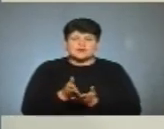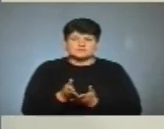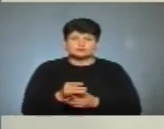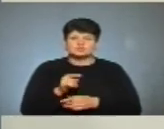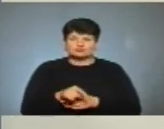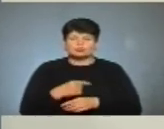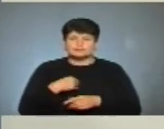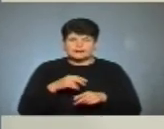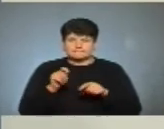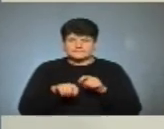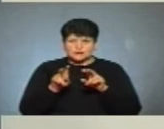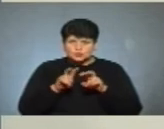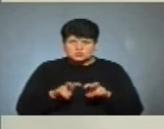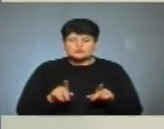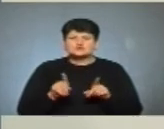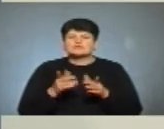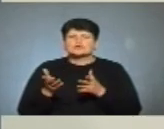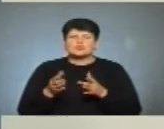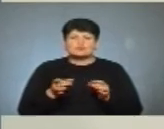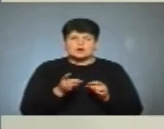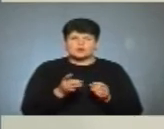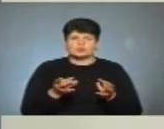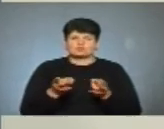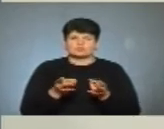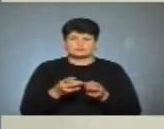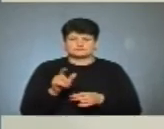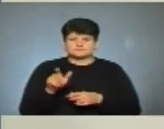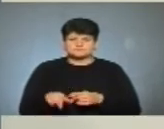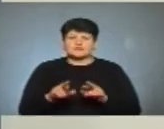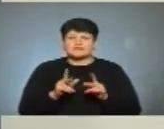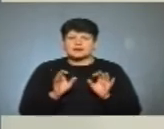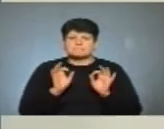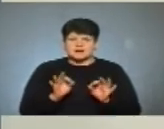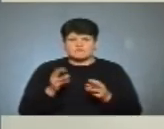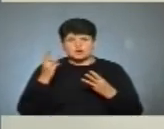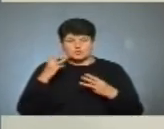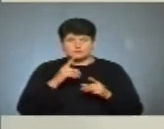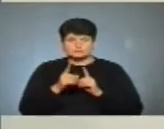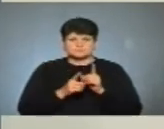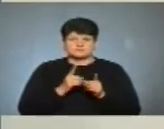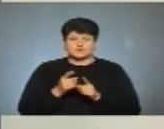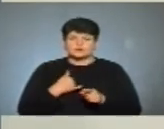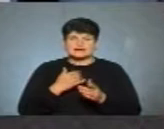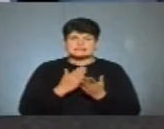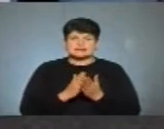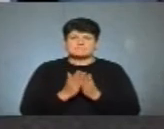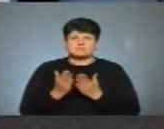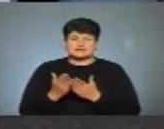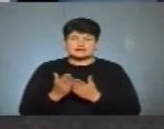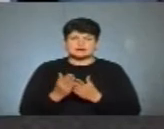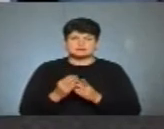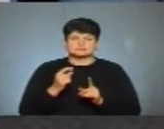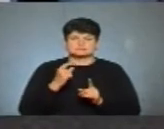навіть ми досліджували, що в якому районі потребує читач і як правильно модернізуватися. У нас є бібліотека «Корнація